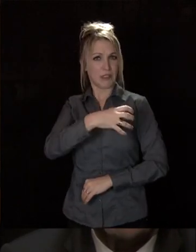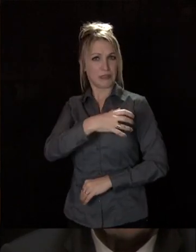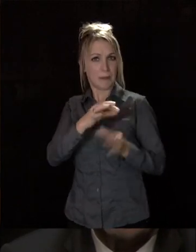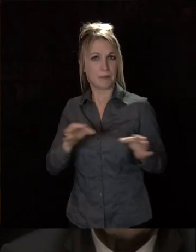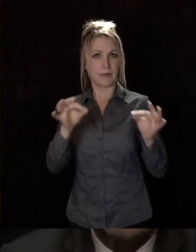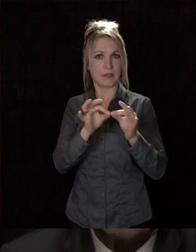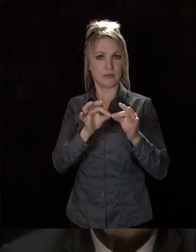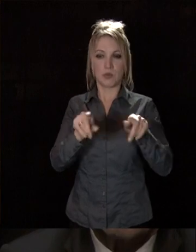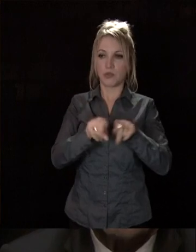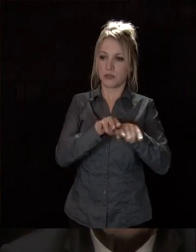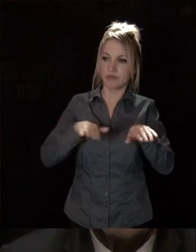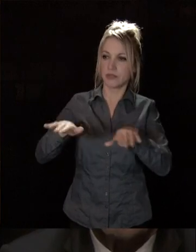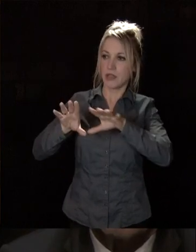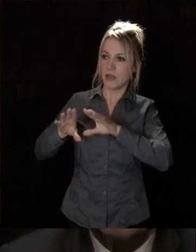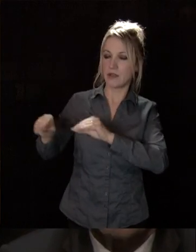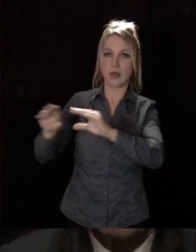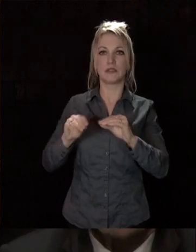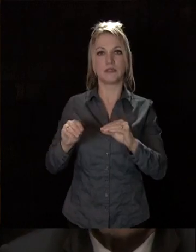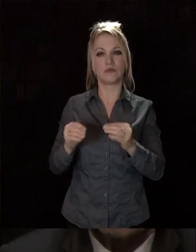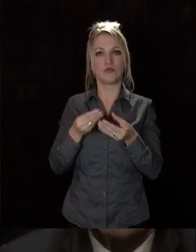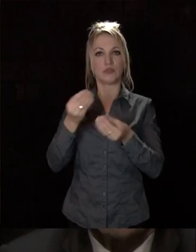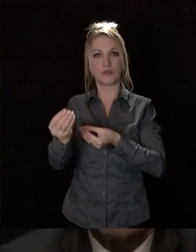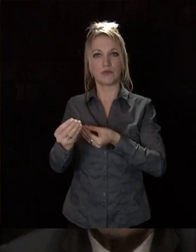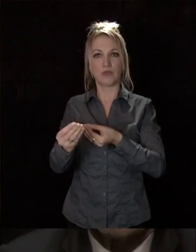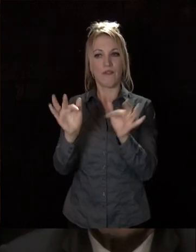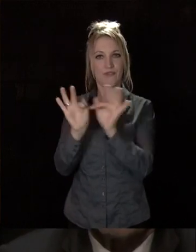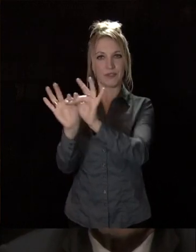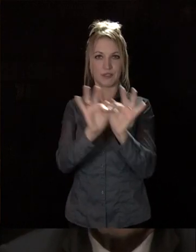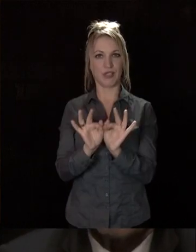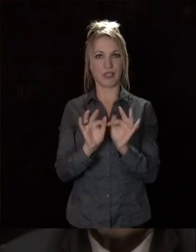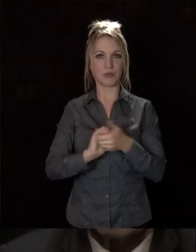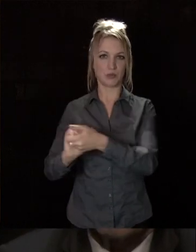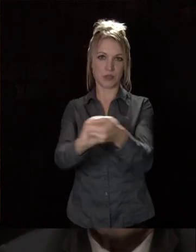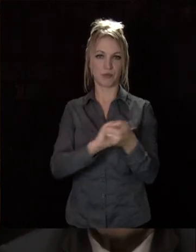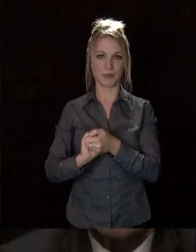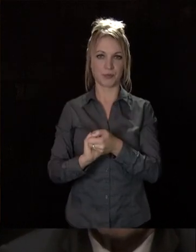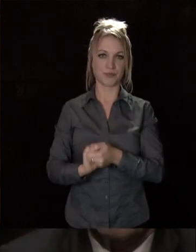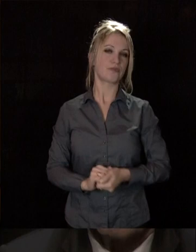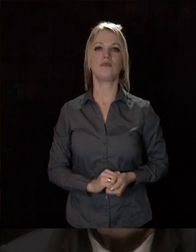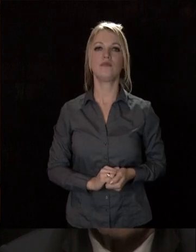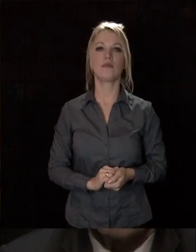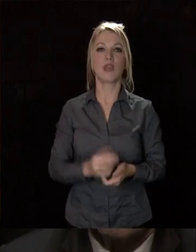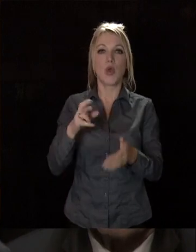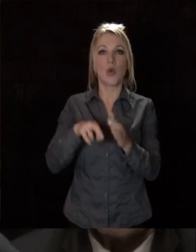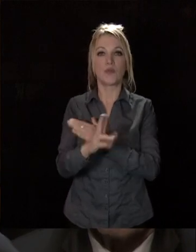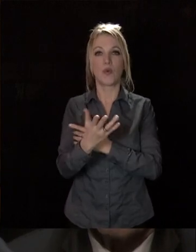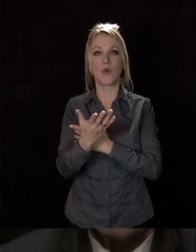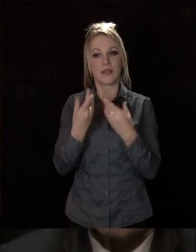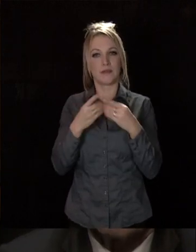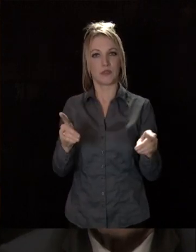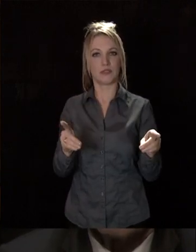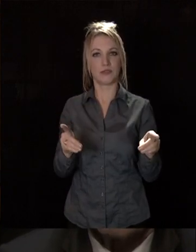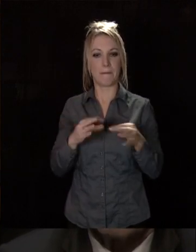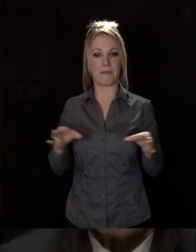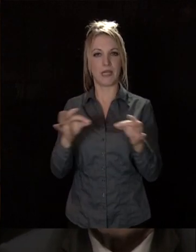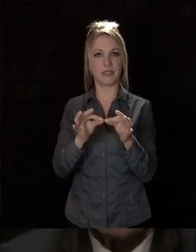mais sont aussi des espaces, les seuls espaces où s'exercent la fraternité et la solidarité. Et le renouveau démocratique de